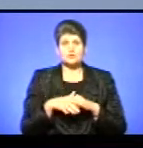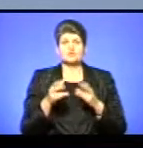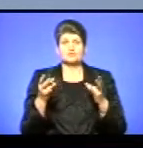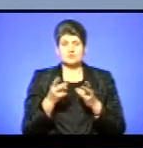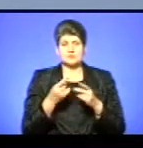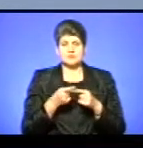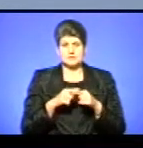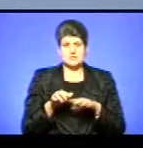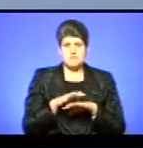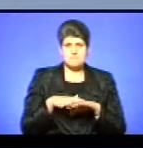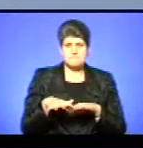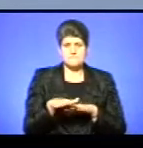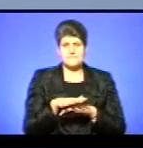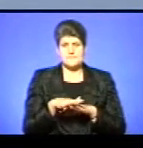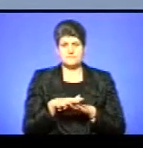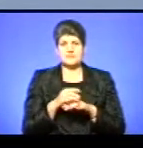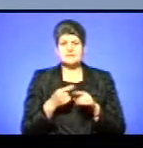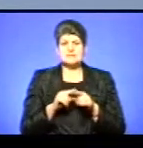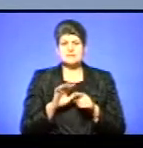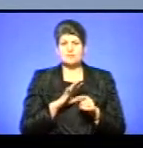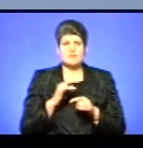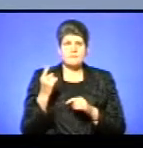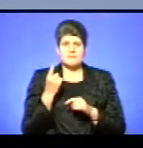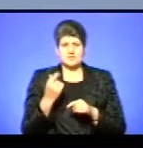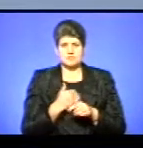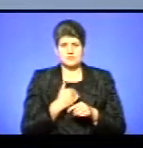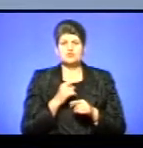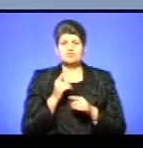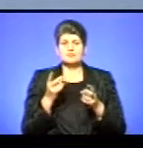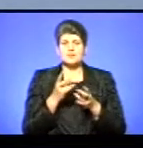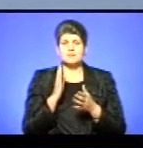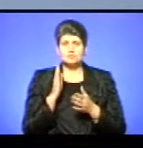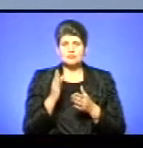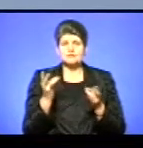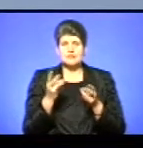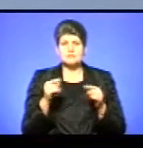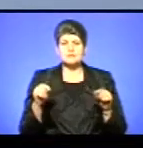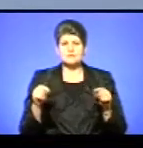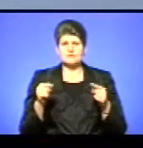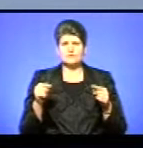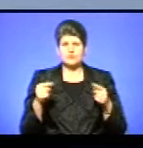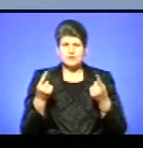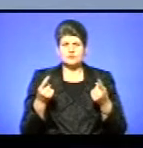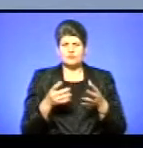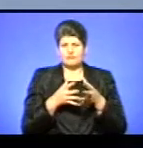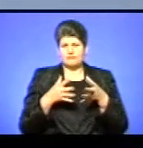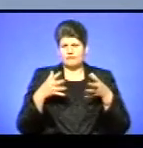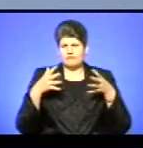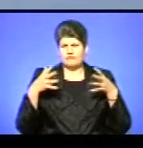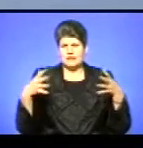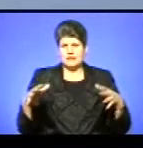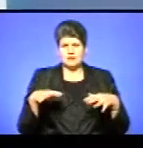критична маса, і оцю критичну масу – це була перша мотивація така, чому треба бути? Треба створити цю критичну масу, щоб натиснути на владу.